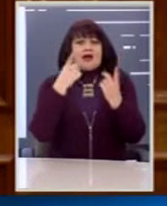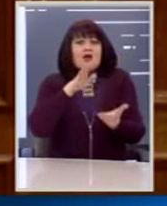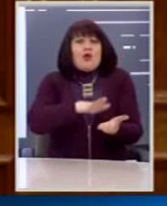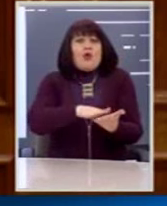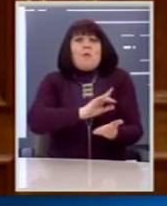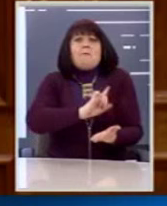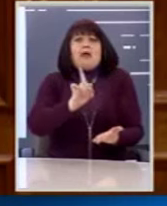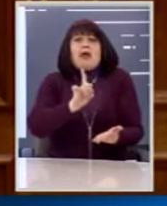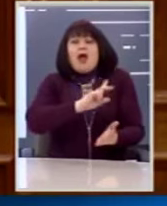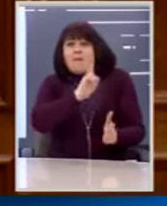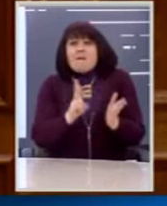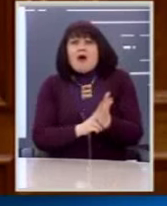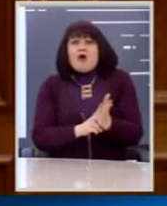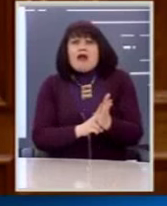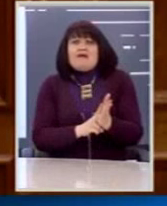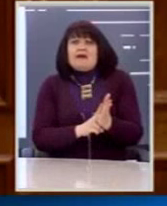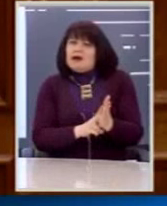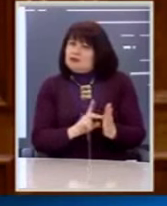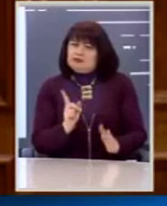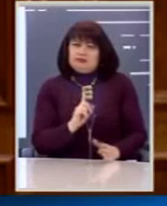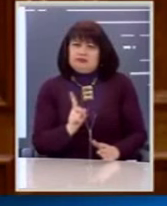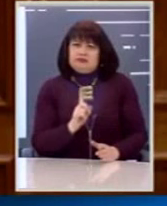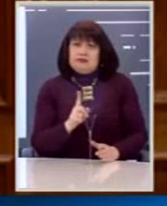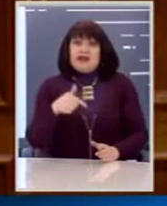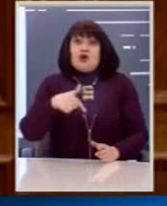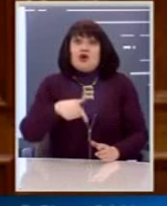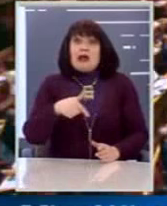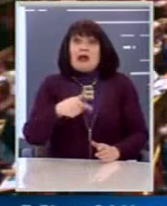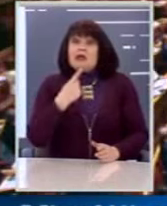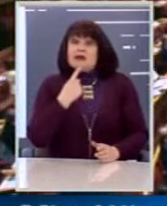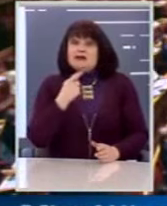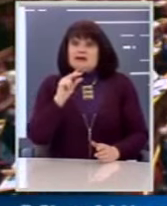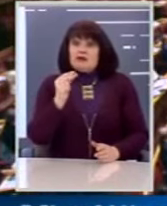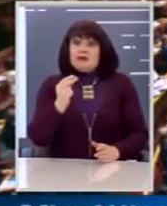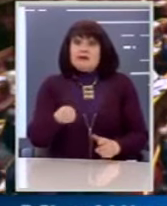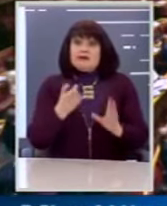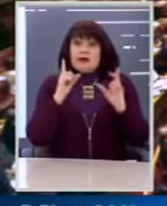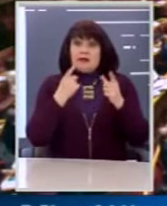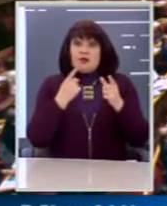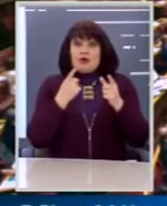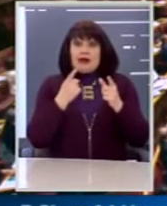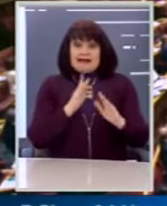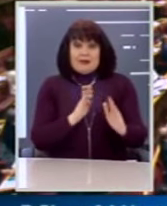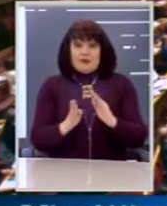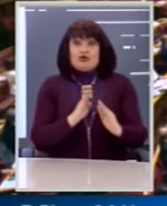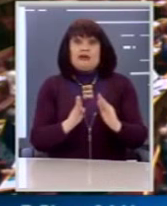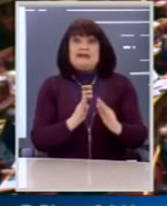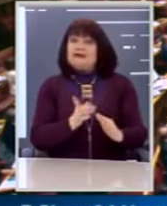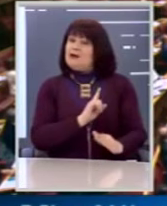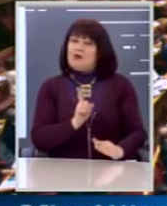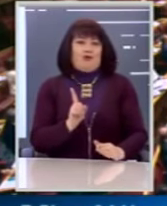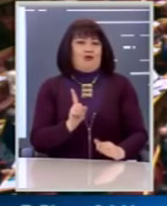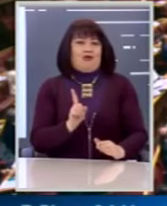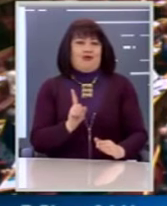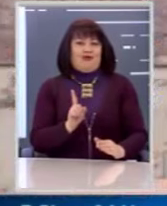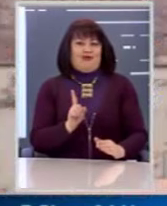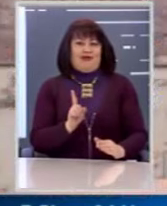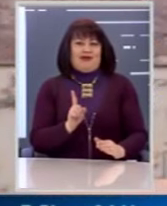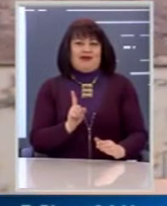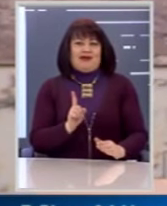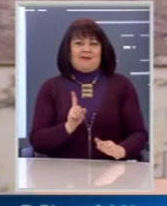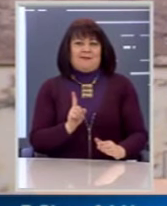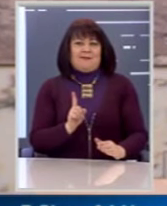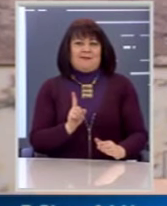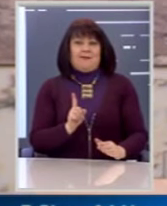για άρση. Δεν κάνει πρόταση ο κ. Γεωργιάδης. Δεν κάνει πρόταση για άρση ασυλίας για να πάω με το νόμο περίευκο.